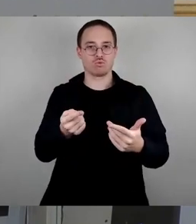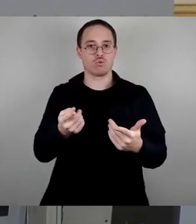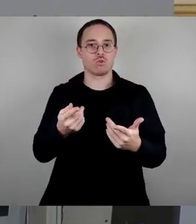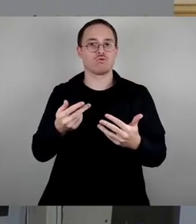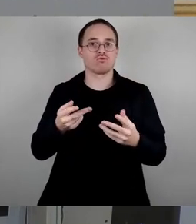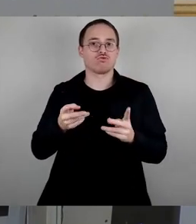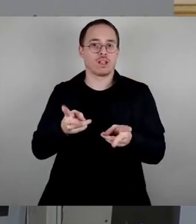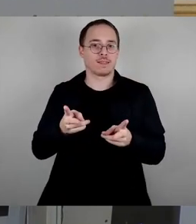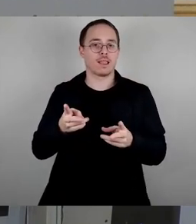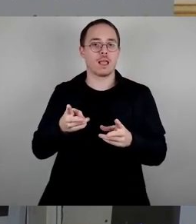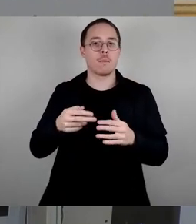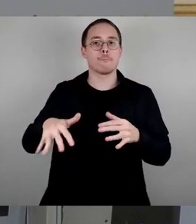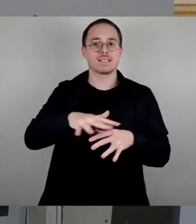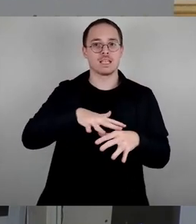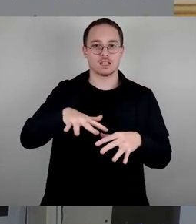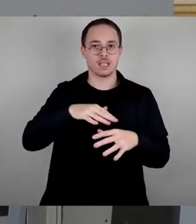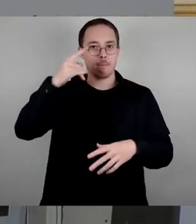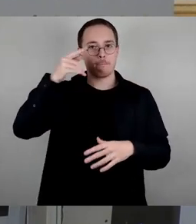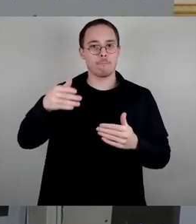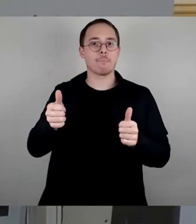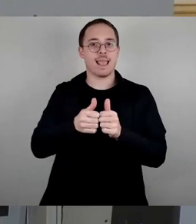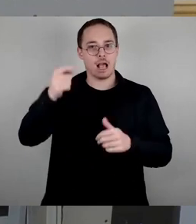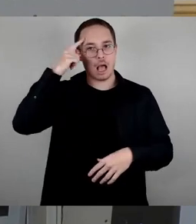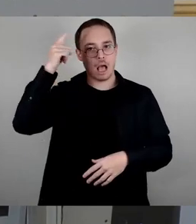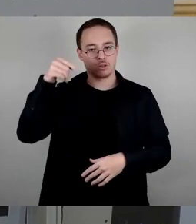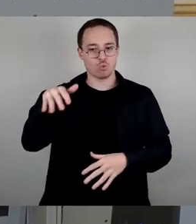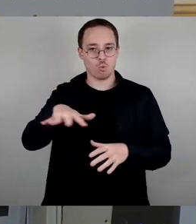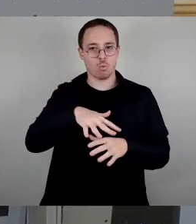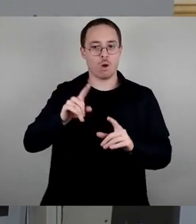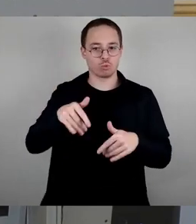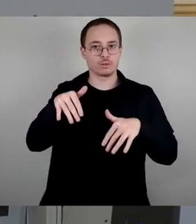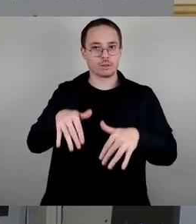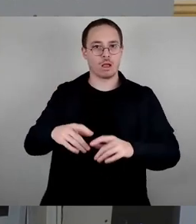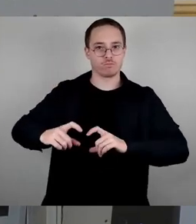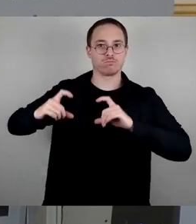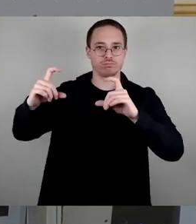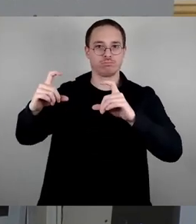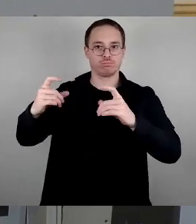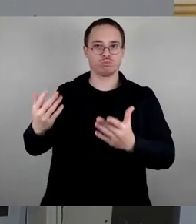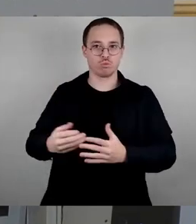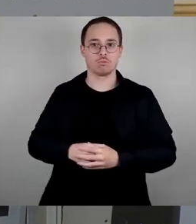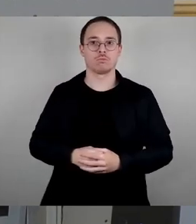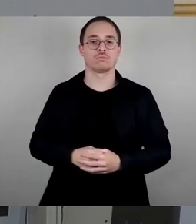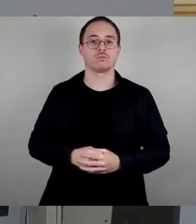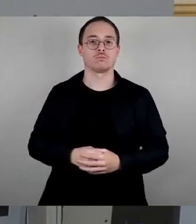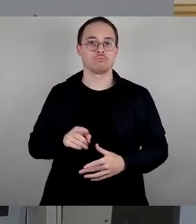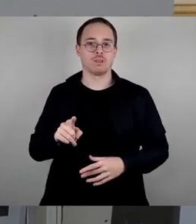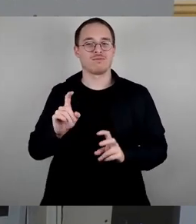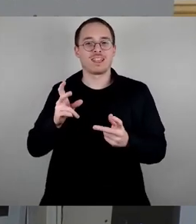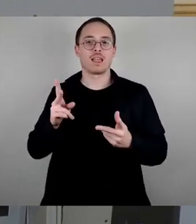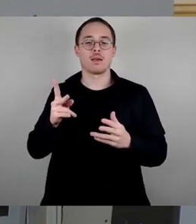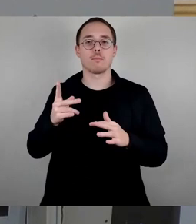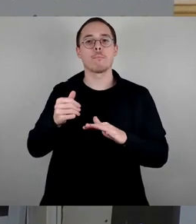Bäder, um die es jetzt hier geht, in der aktuellen Stunde mit enthalten, mit einer gewissen Priorisierung. Das erst mal